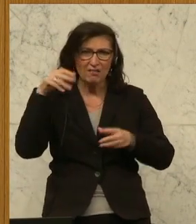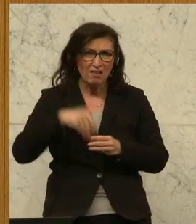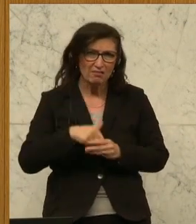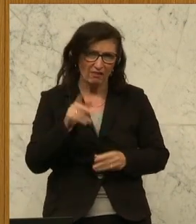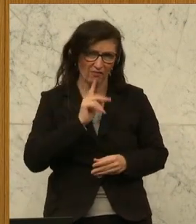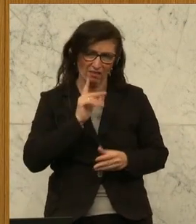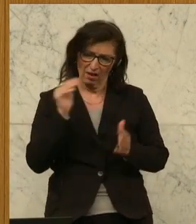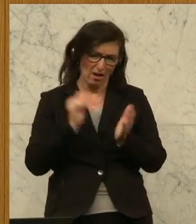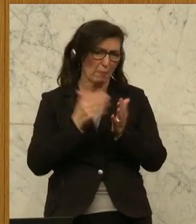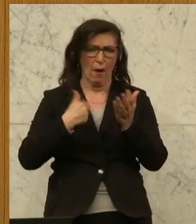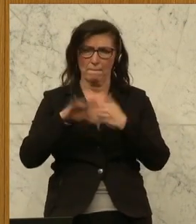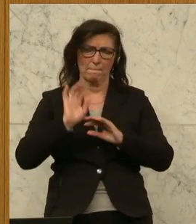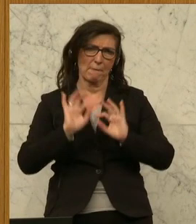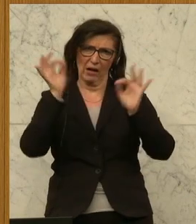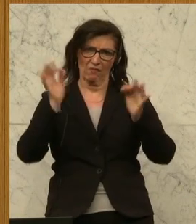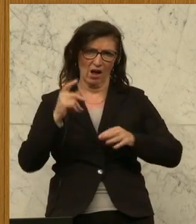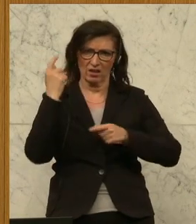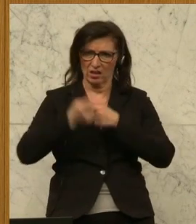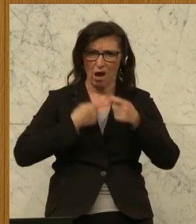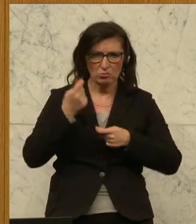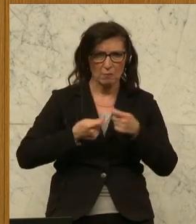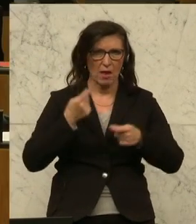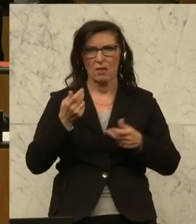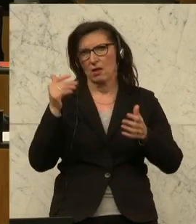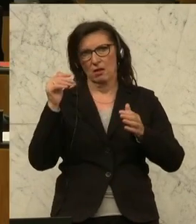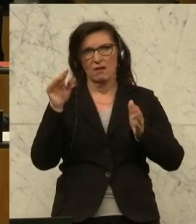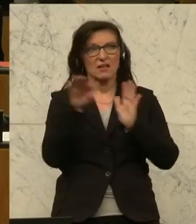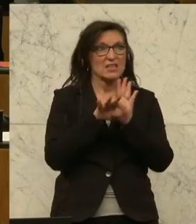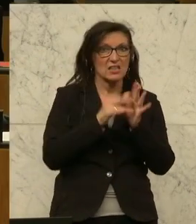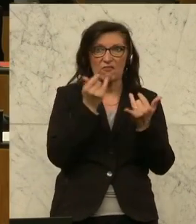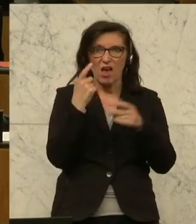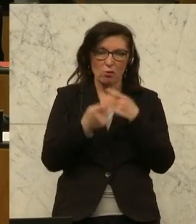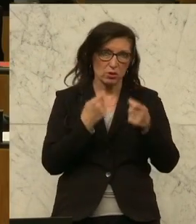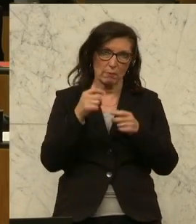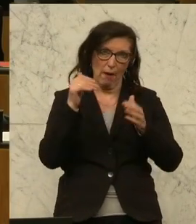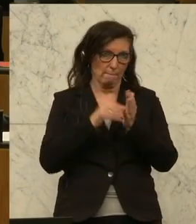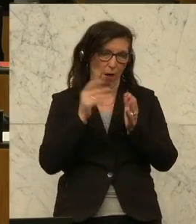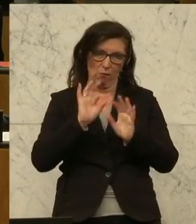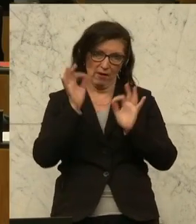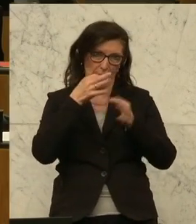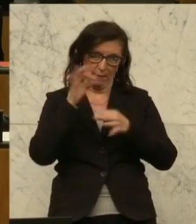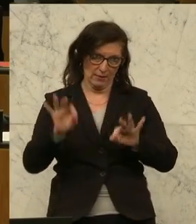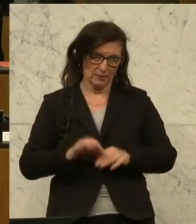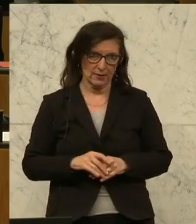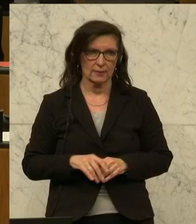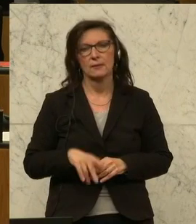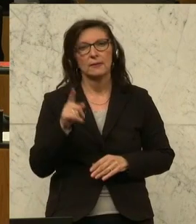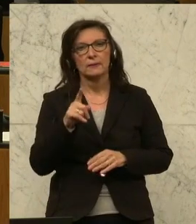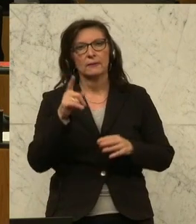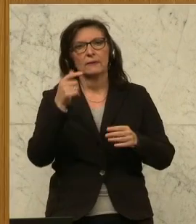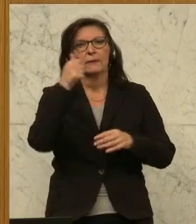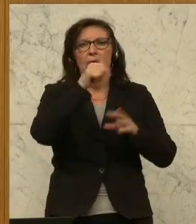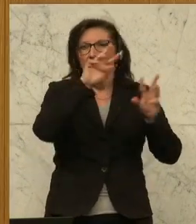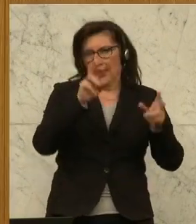ein bisschen mehr Qualität, auch in der Ausarbeitung von Gesetzen. Ich glaube, das ist wichtig, weil das ist das eine